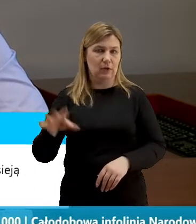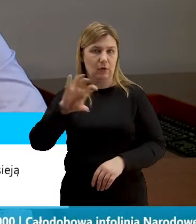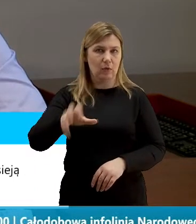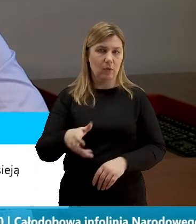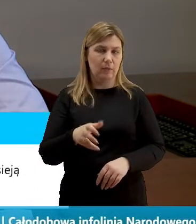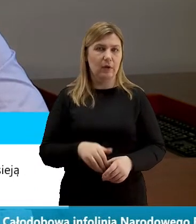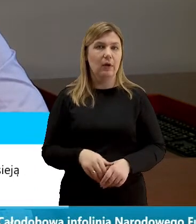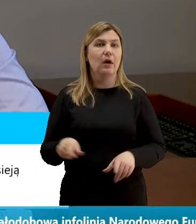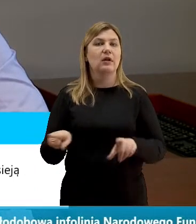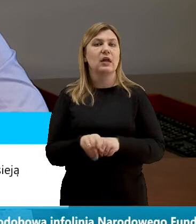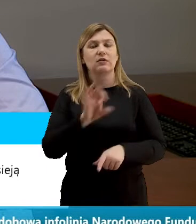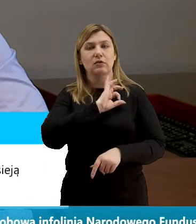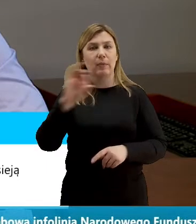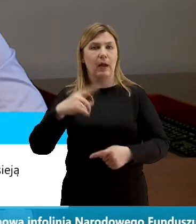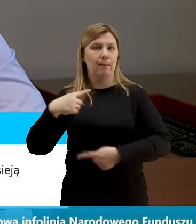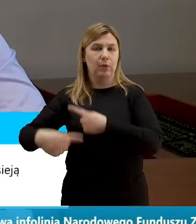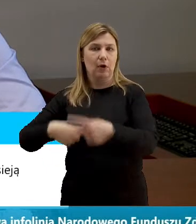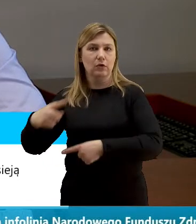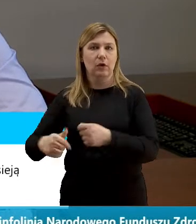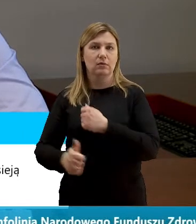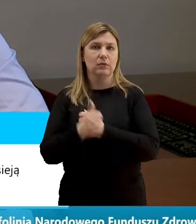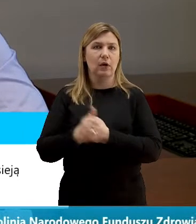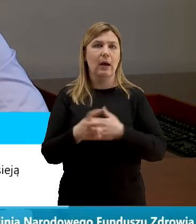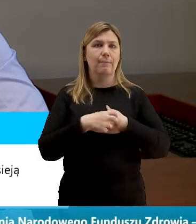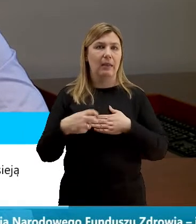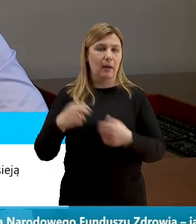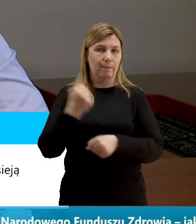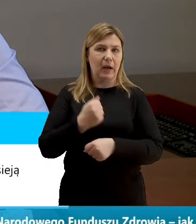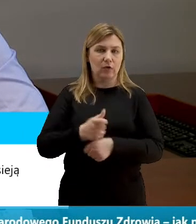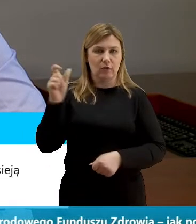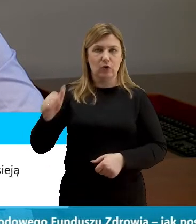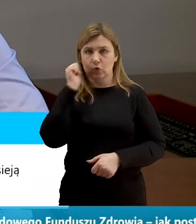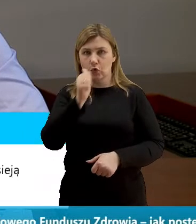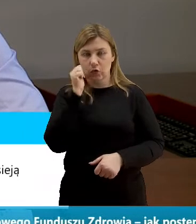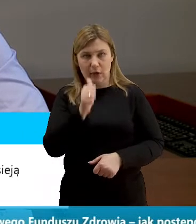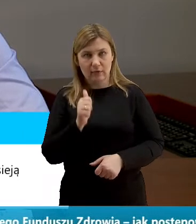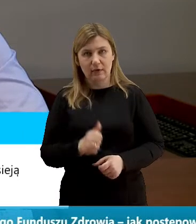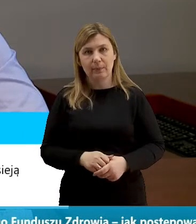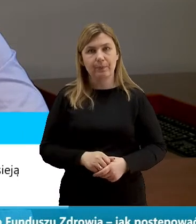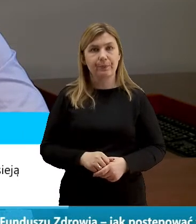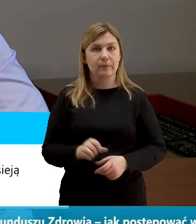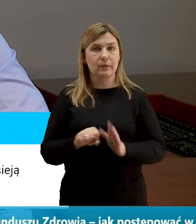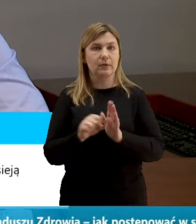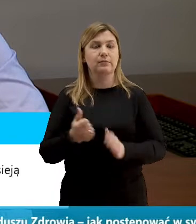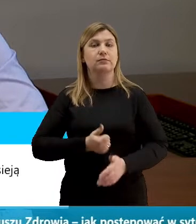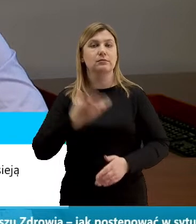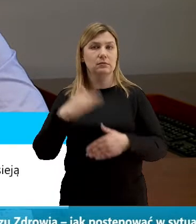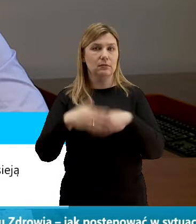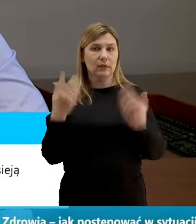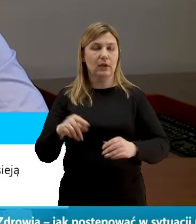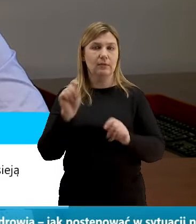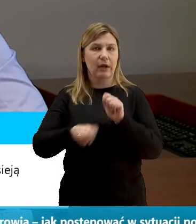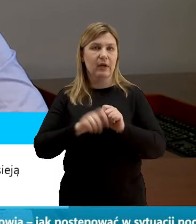specjalne procedury związane z badaniem pracowników każdego dnia już od parunastu dni jest mierzona temperatura